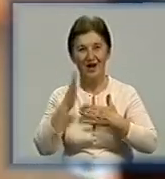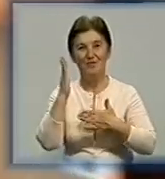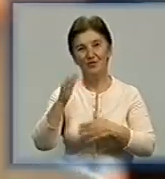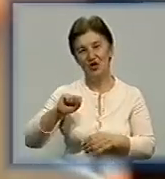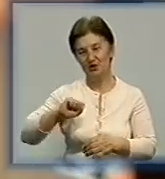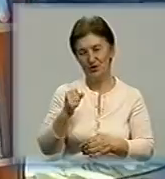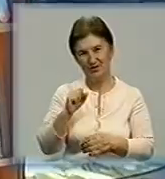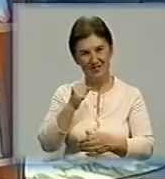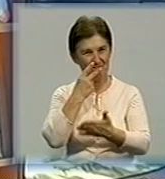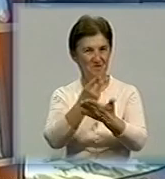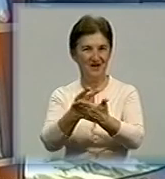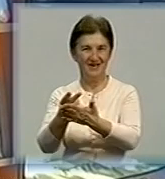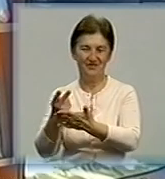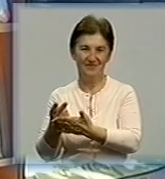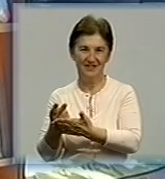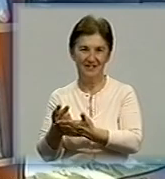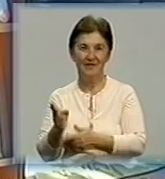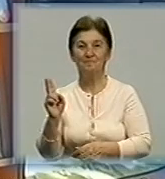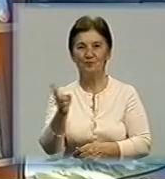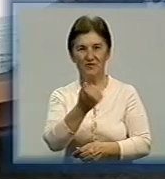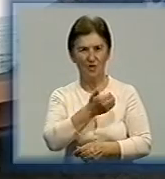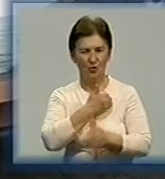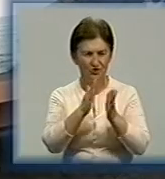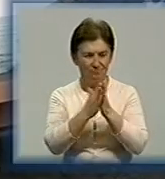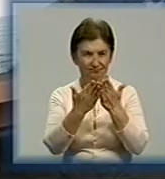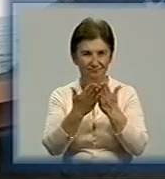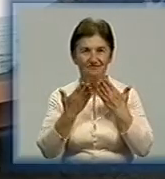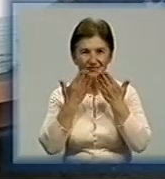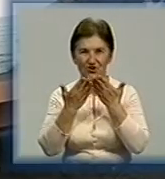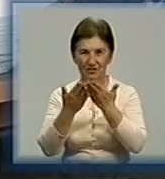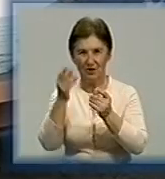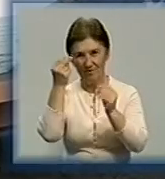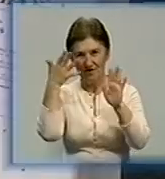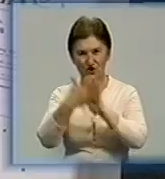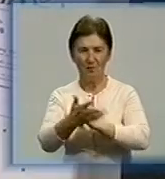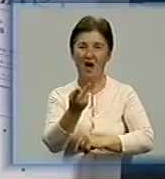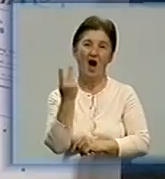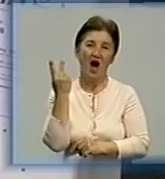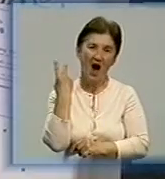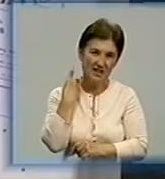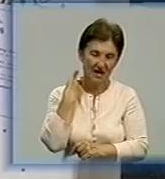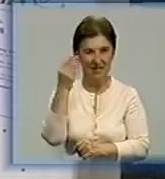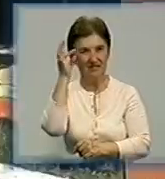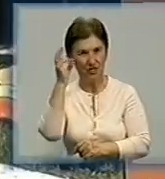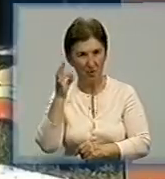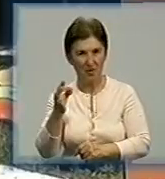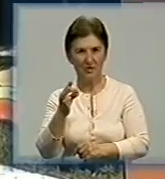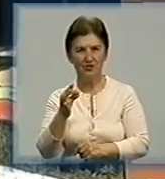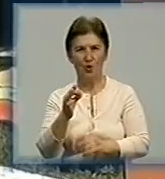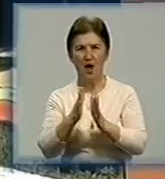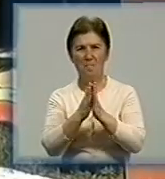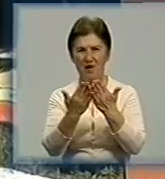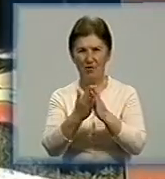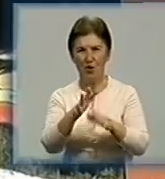показувати. Для тих, хто прагне стати поліглотом, працює виставка настільних ігор. Вивчаємо англійську і німецьку та бібліомайданчик. Для